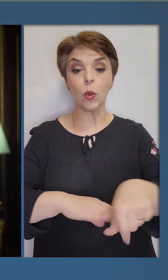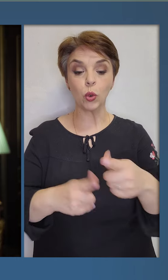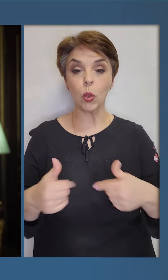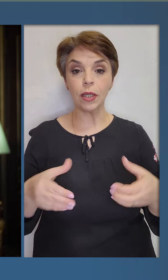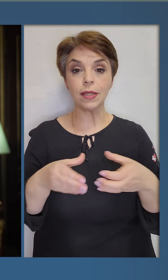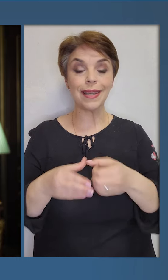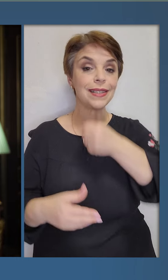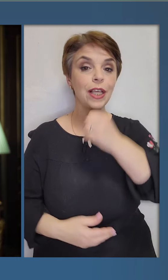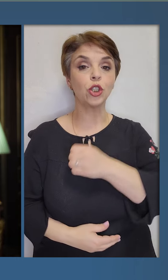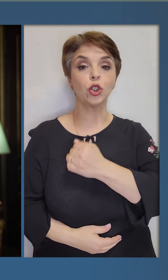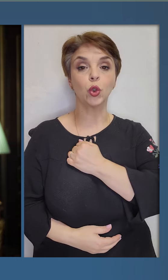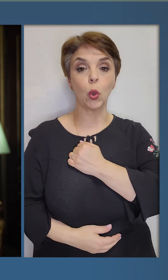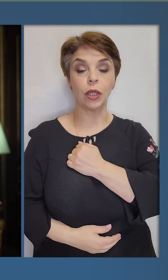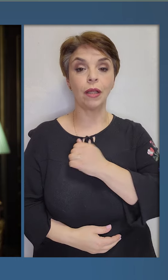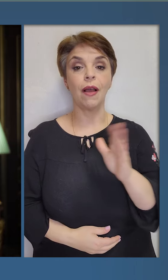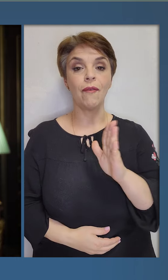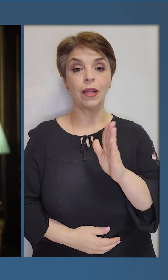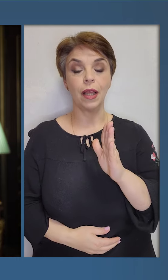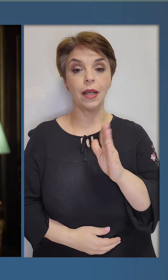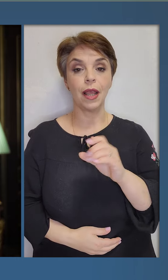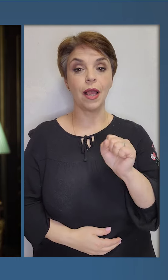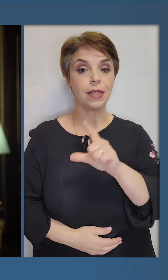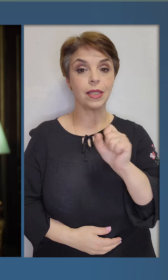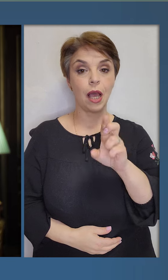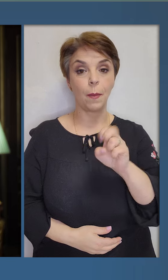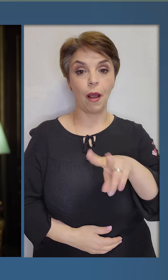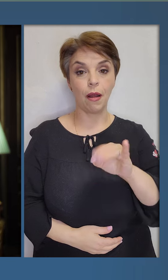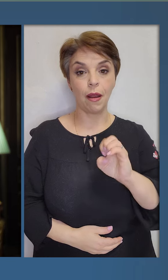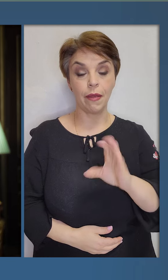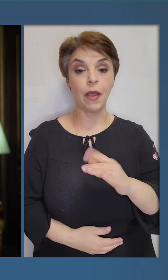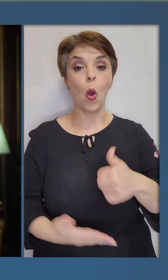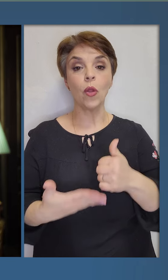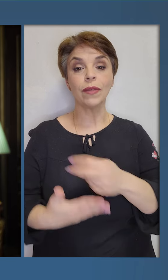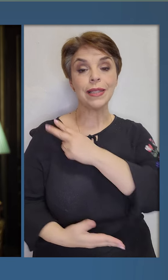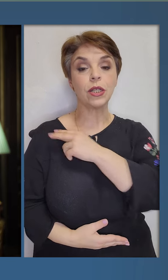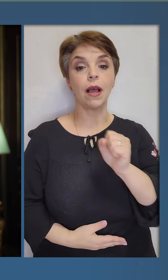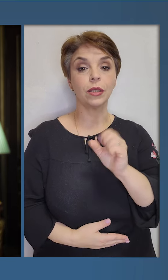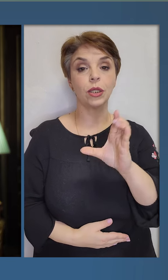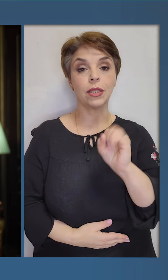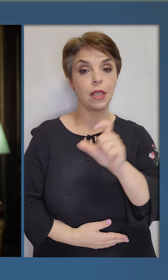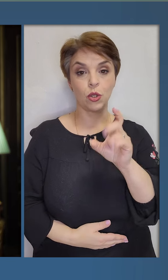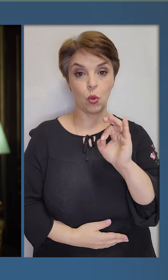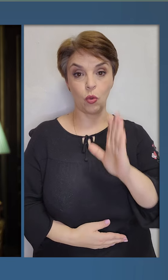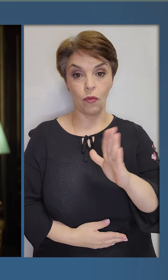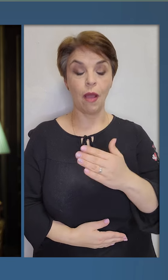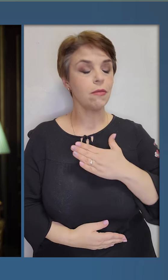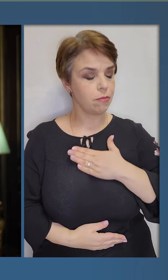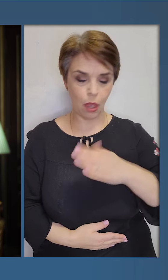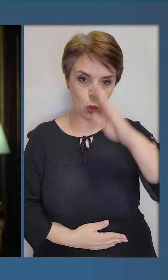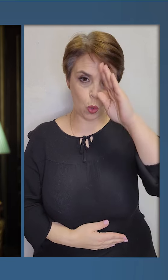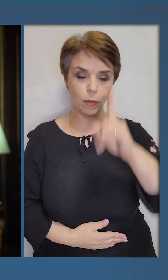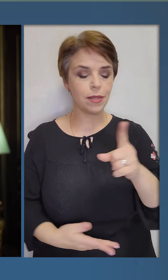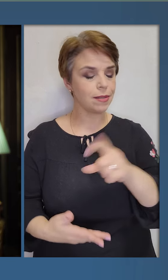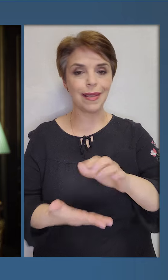прикордонний загін старший солдат Валех Зарбаліїв та головний сержант Андрій Сузонов. Дякую,